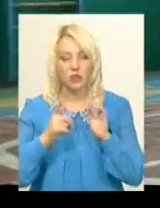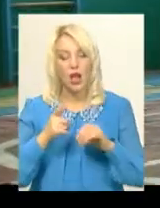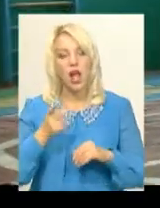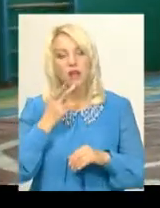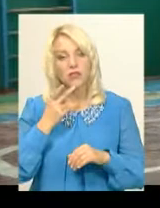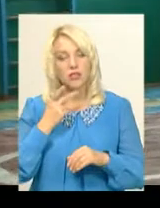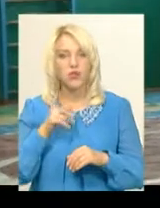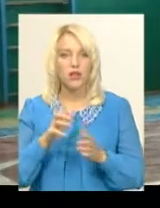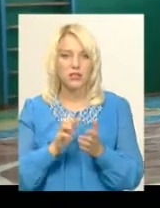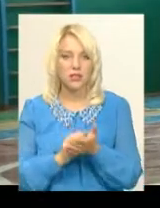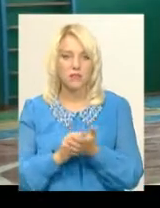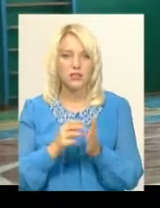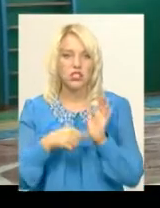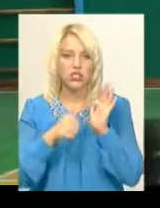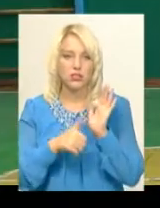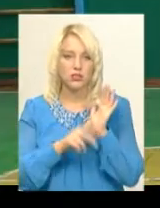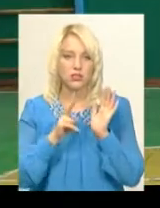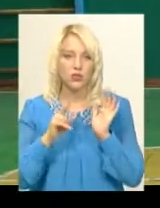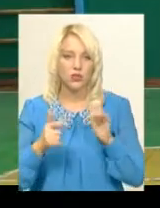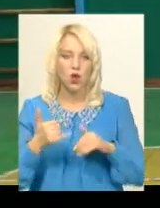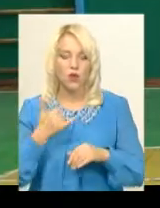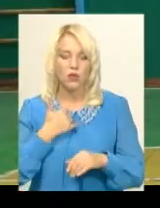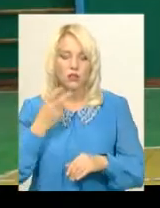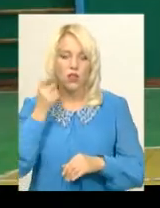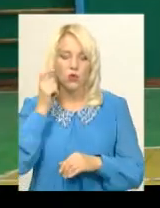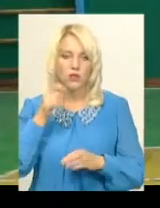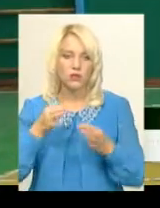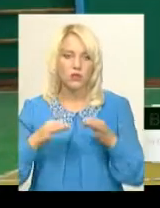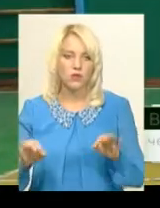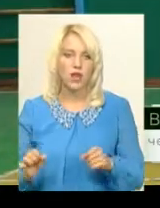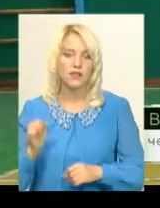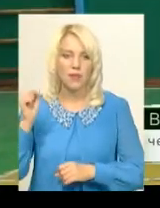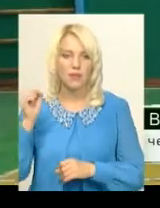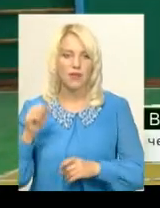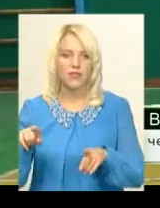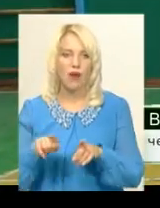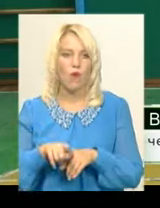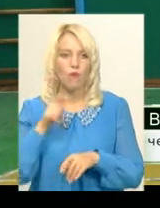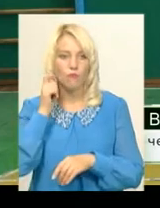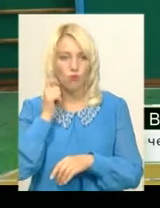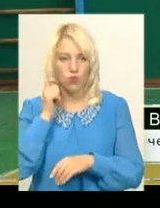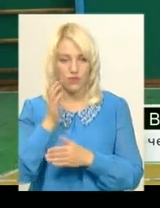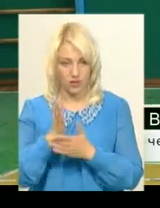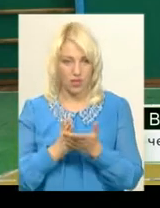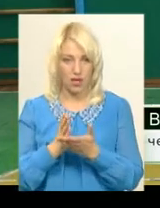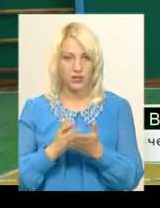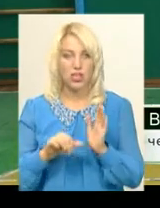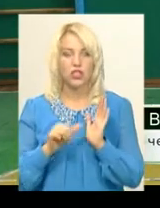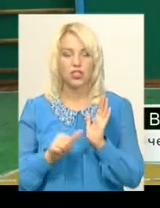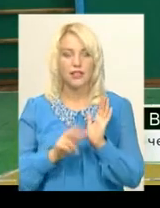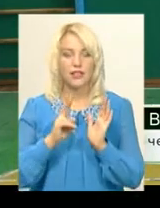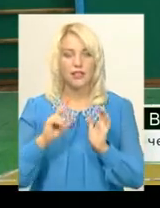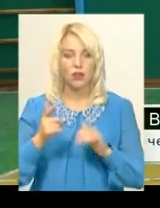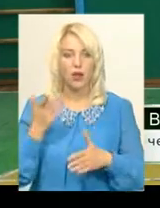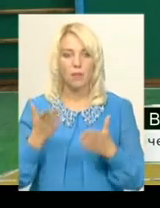вправи з гирюю 12 чи 16 кілограмів. В нас на Україні дозволяється піднімати в такому возрасті ветеранів 16 кілограмів,